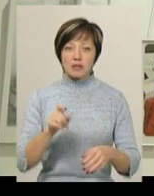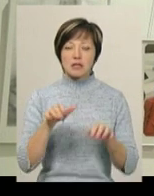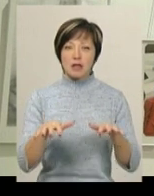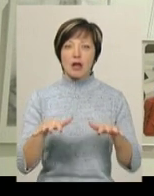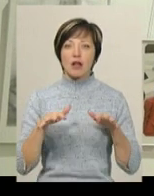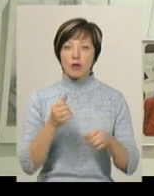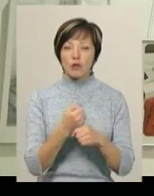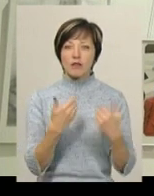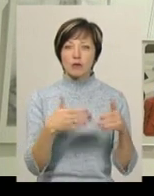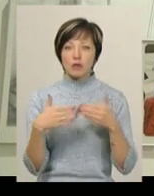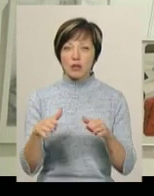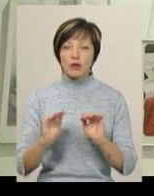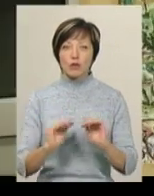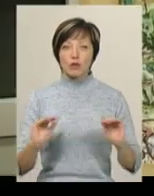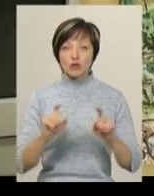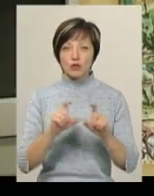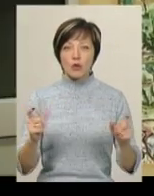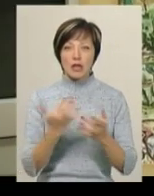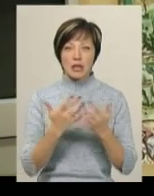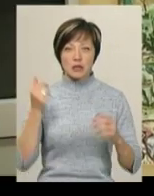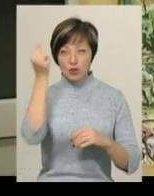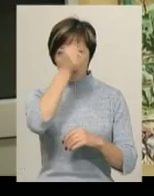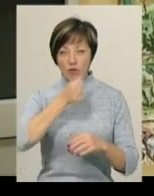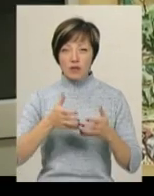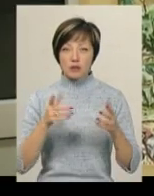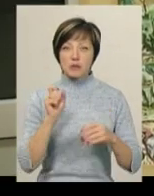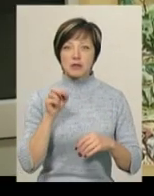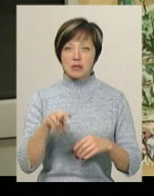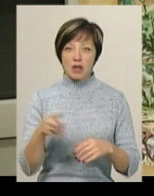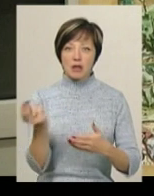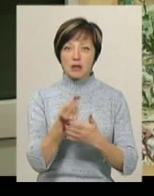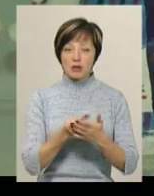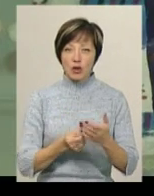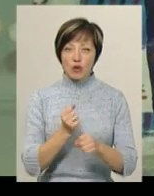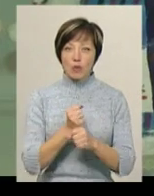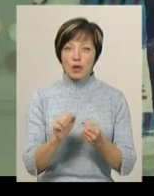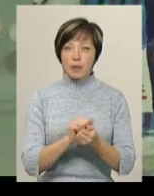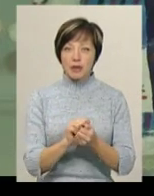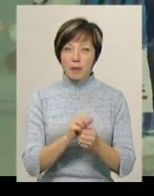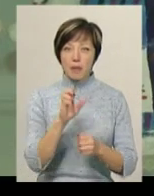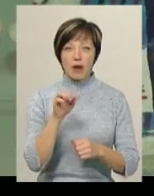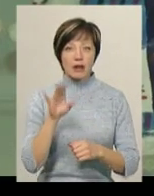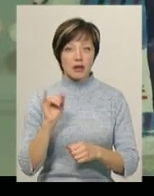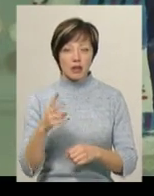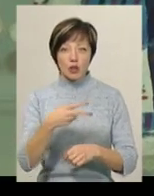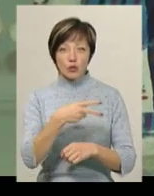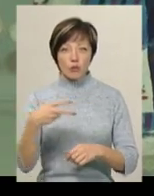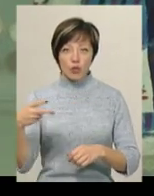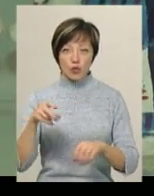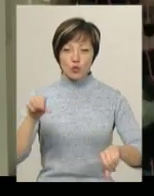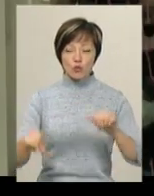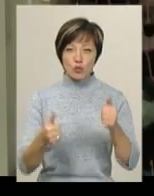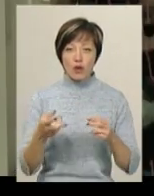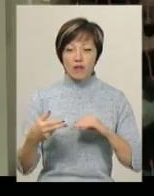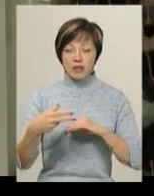представлені роботи випускників та учнів школи різних років. У великому залі – рисунки живопису, роботи на папері, батік. На другому поверсі – скульптура,